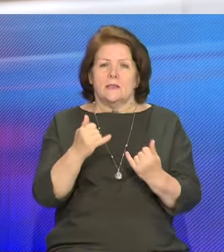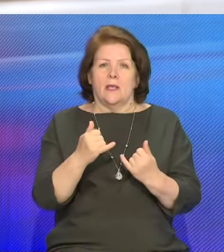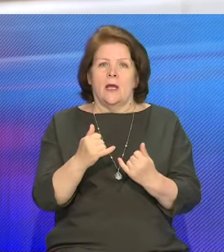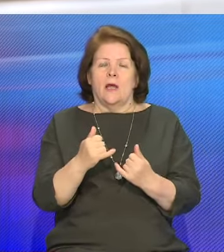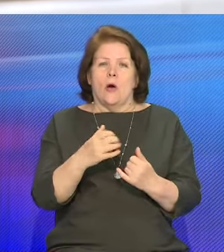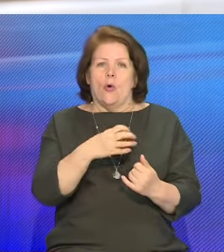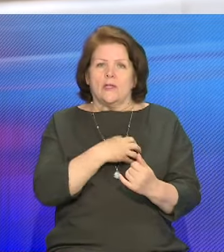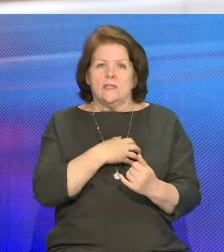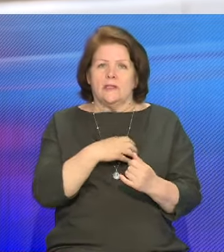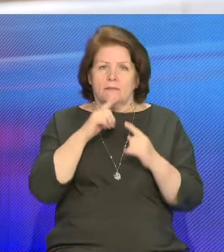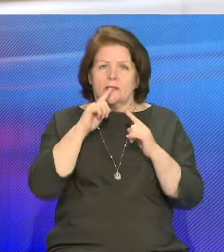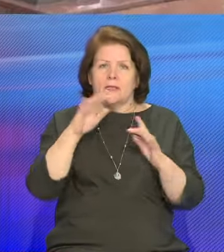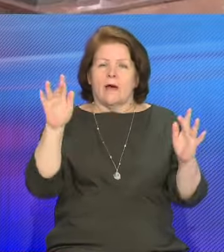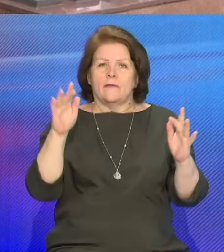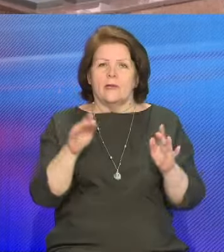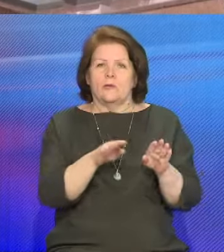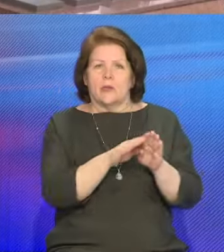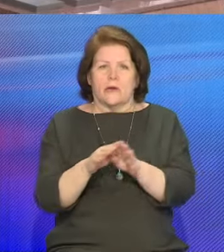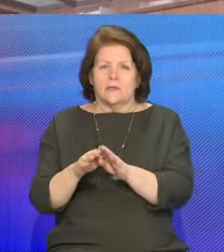проравнивается к героям Советского Союза.